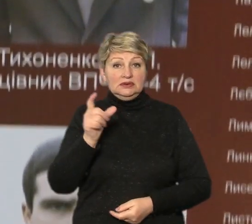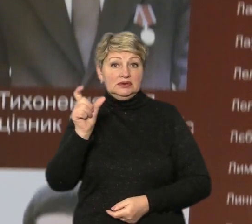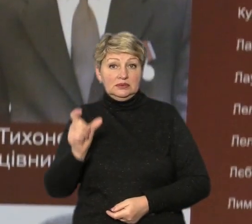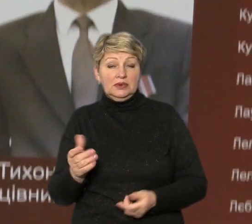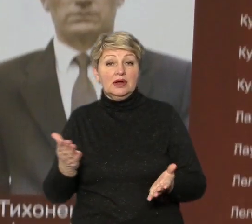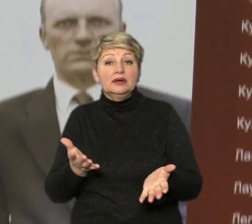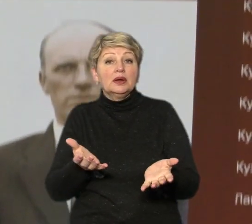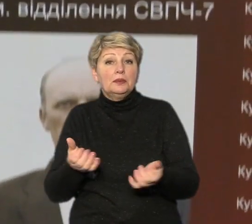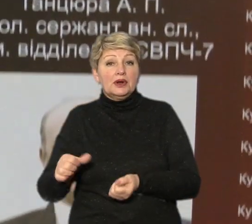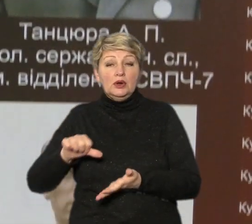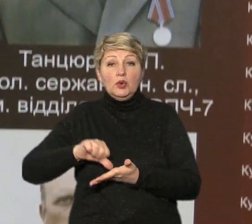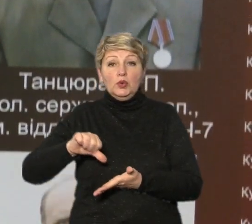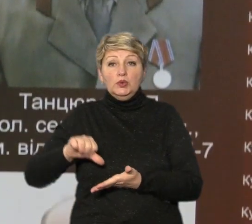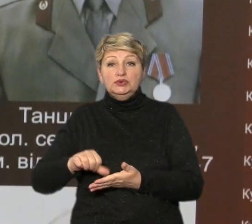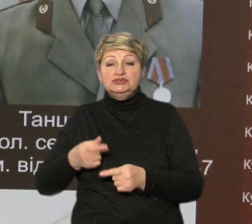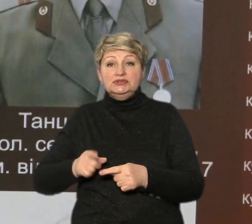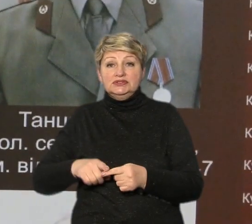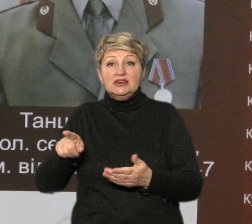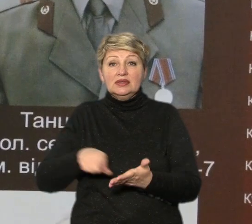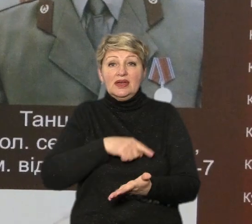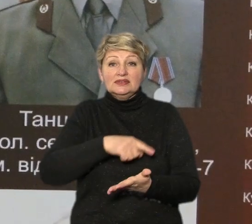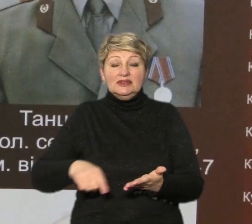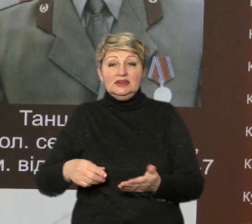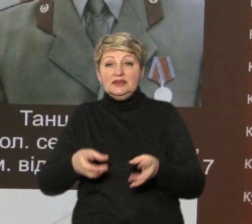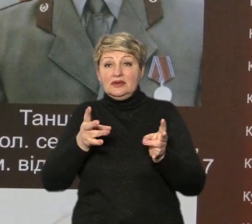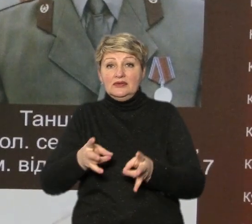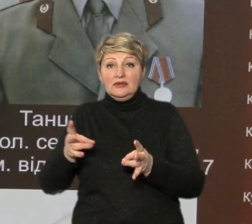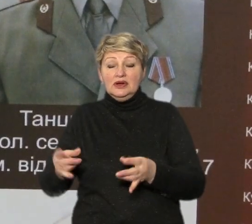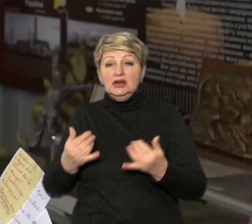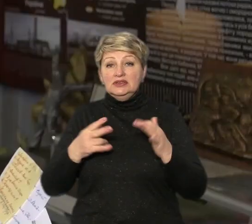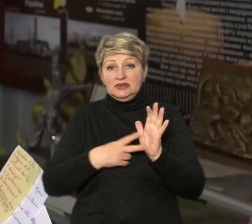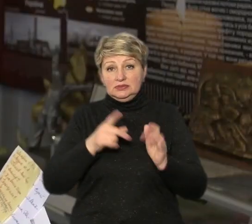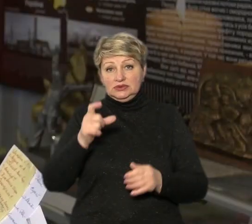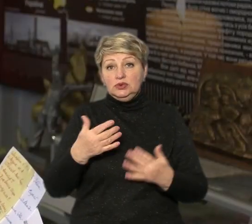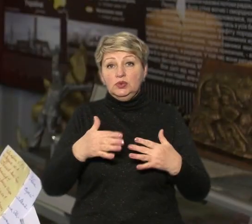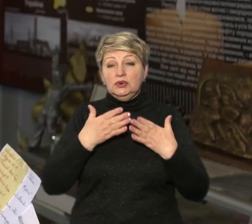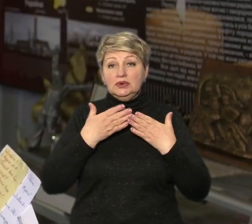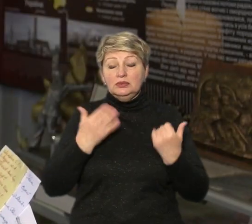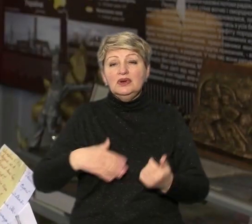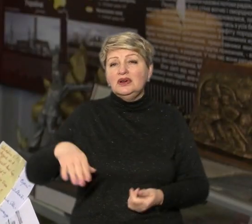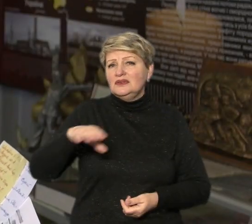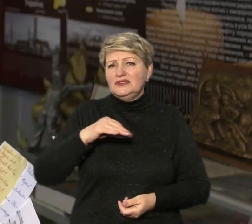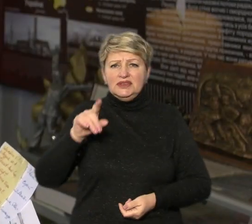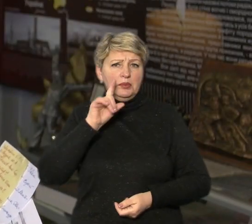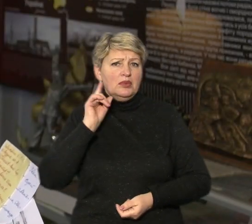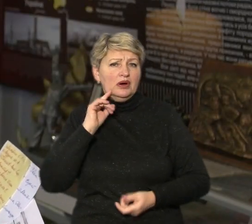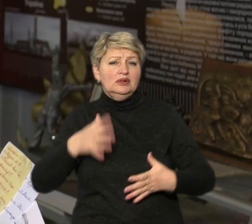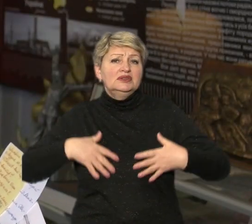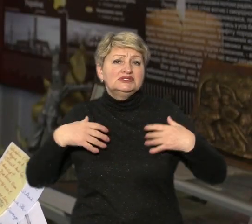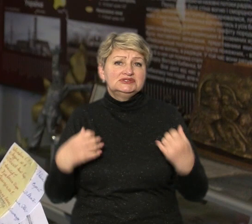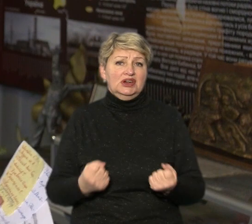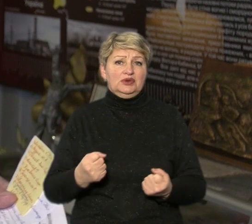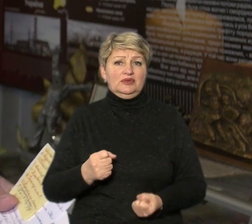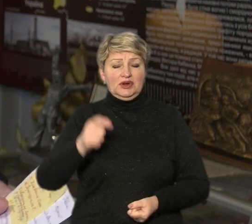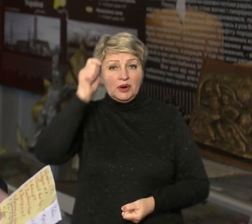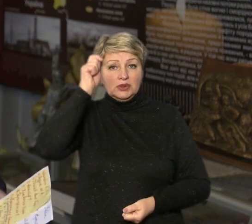який брали тоді участь у ліквідації наслідків аварій, не стало сімох. І всі ж молоді, здорові хлопці, які ще жили-дожили.